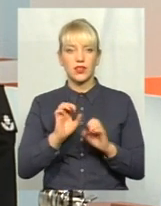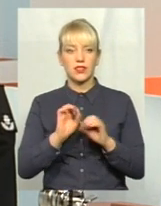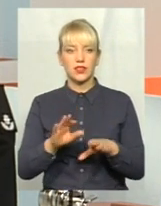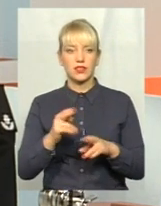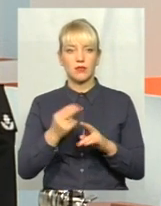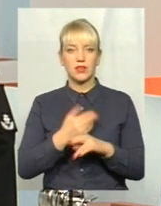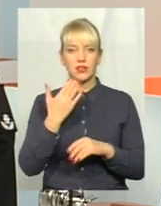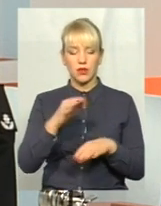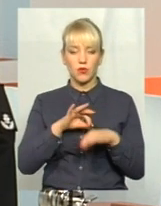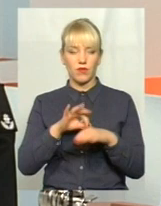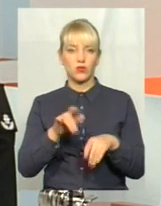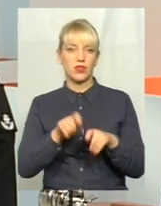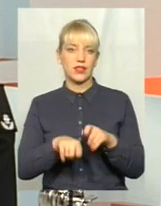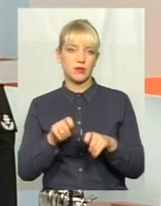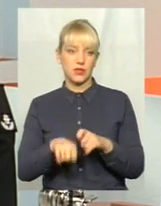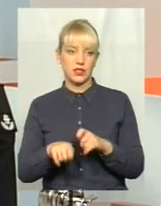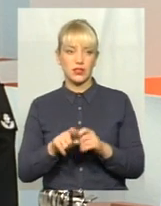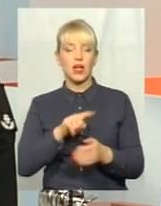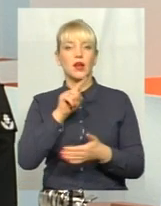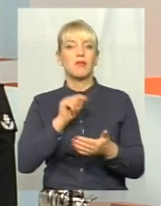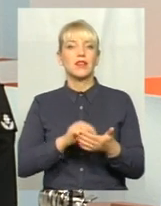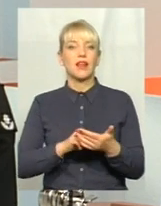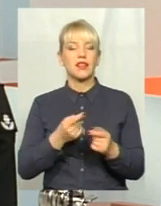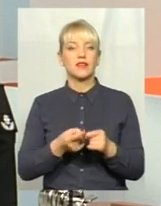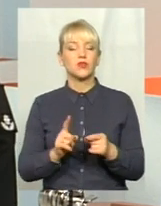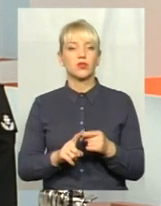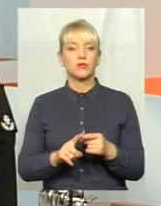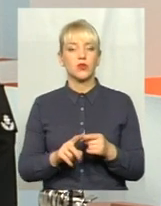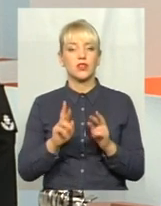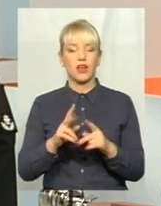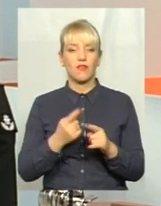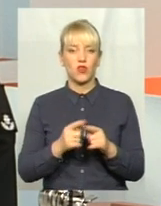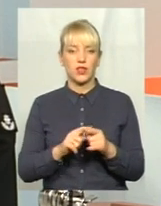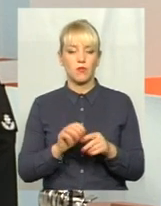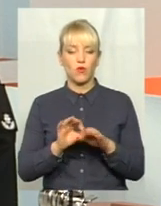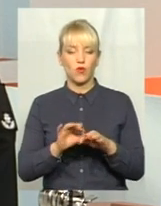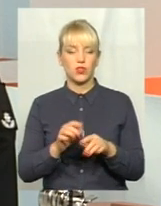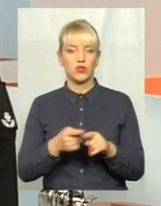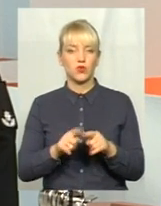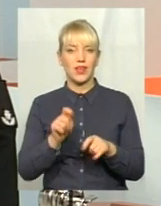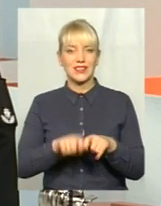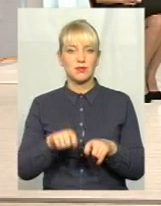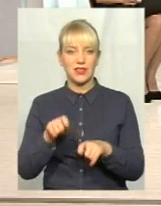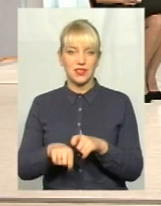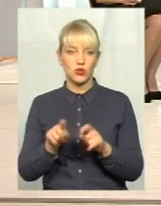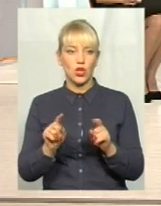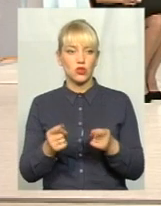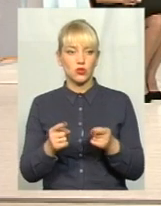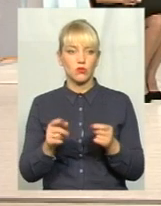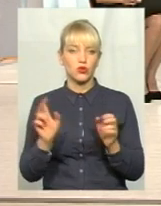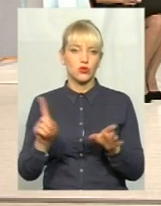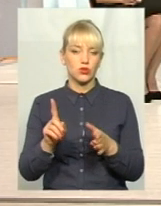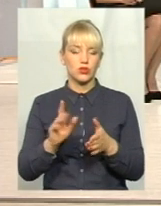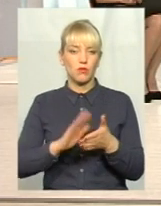проведеної експертизи. Питання в тому, як вони її проводять і чому деколи, мабуть, щось